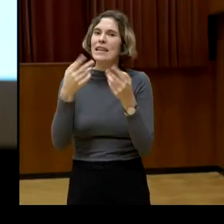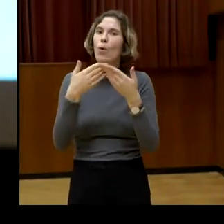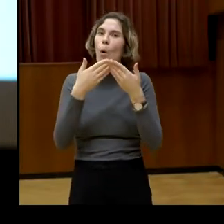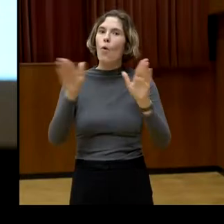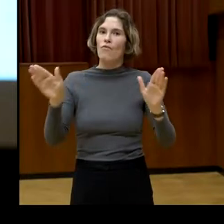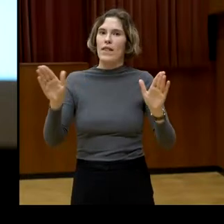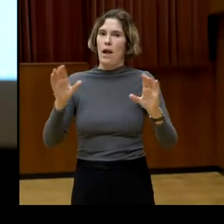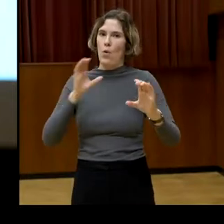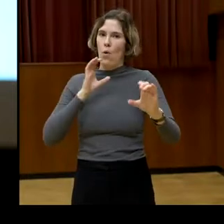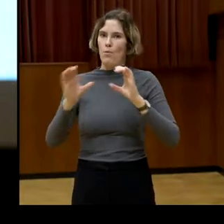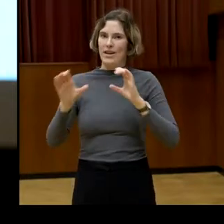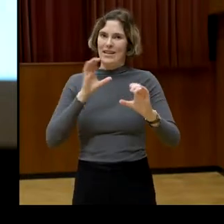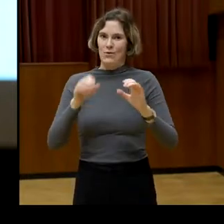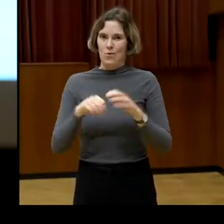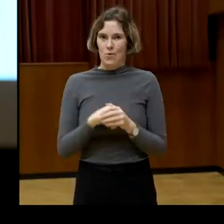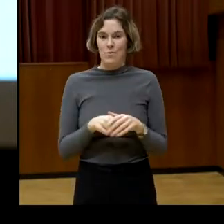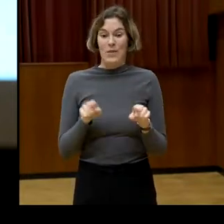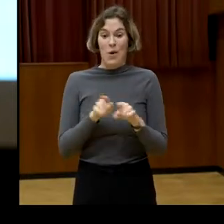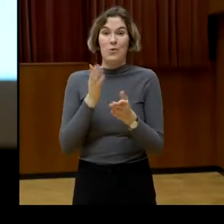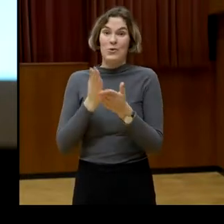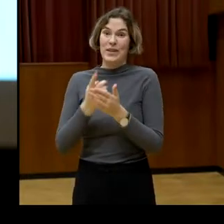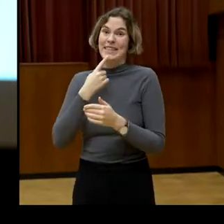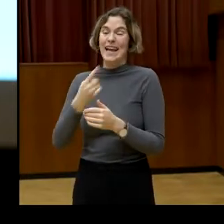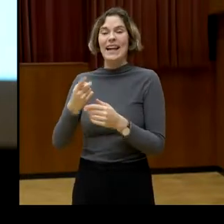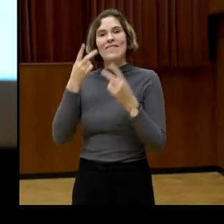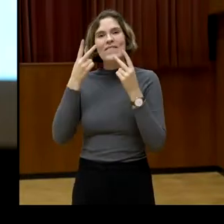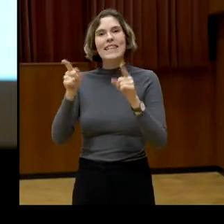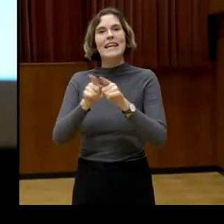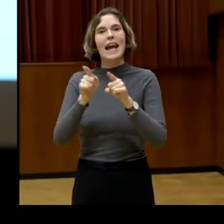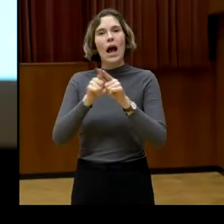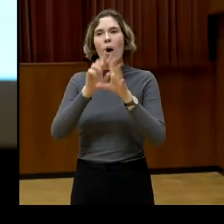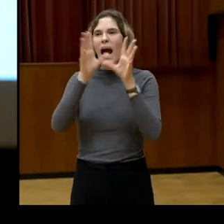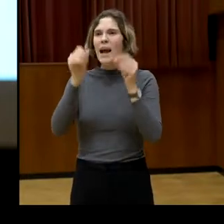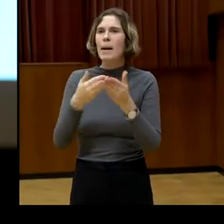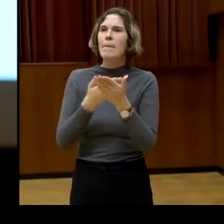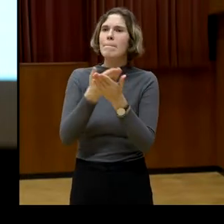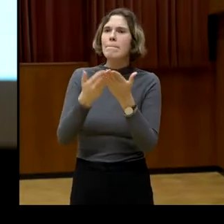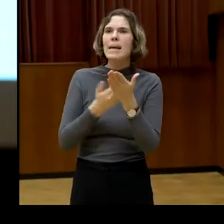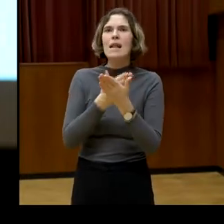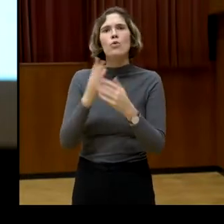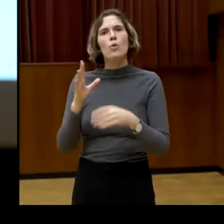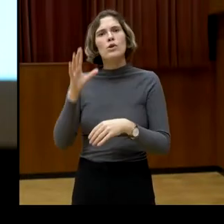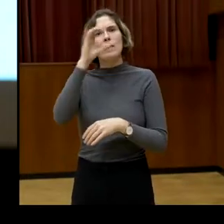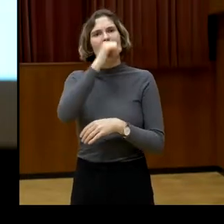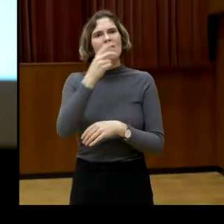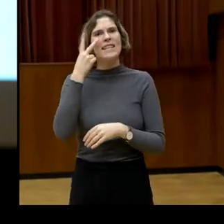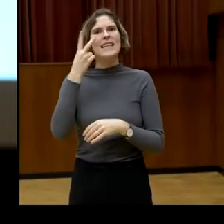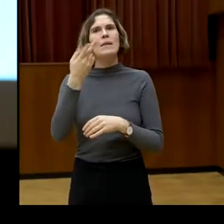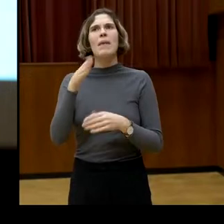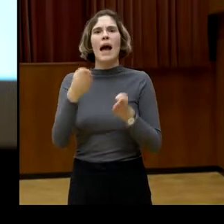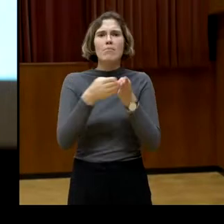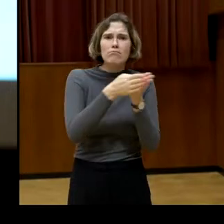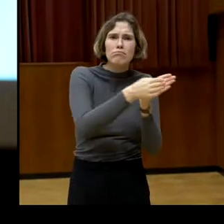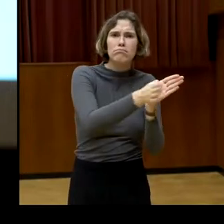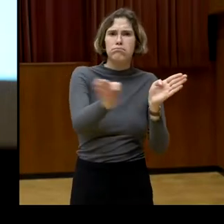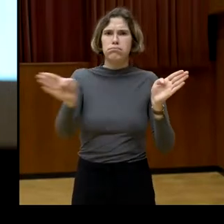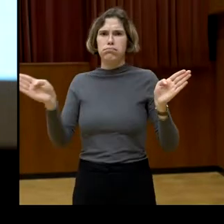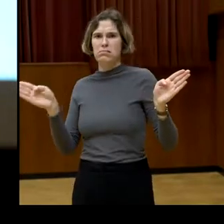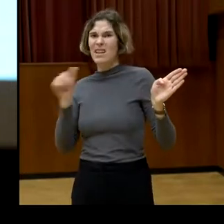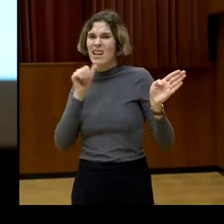ist es eben wichtig, diese breite Debatte und auch einen breiten Bildungsbegriff zu denken, wenn es um Themen der Wissenschafts und